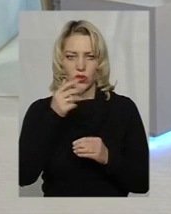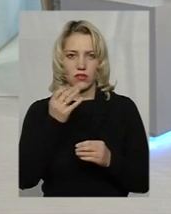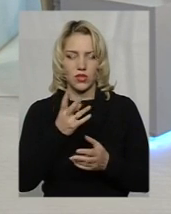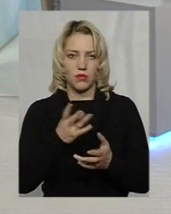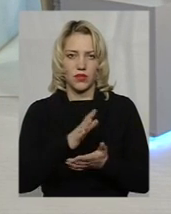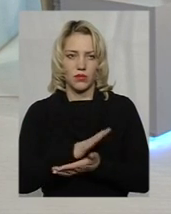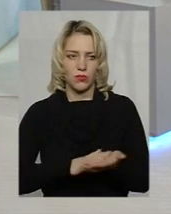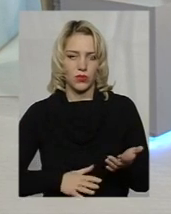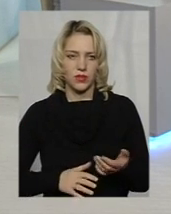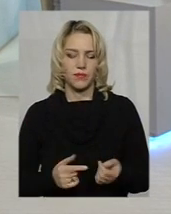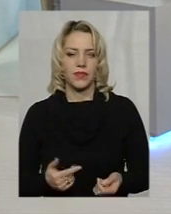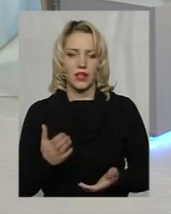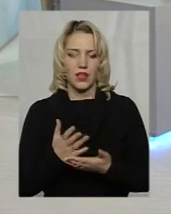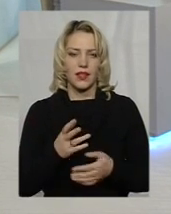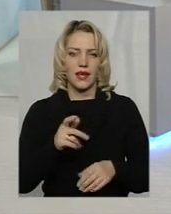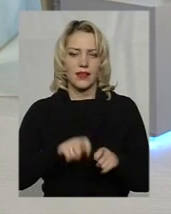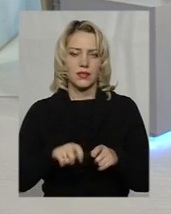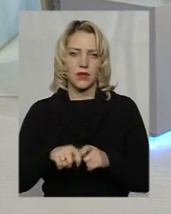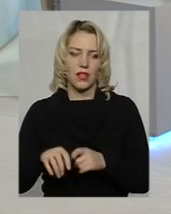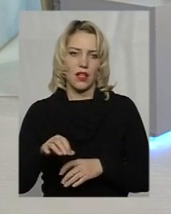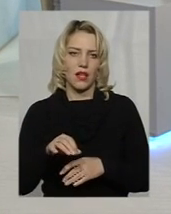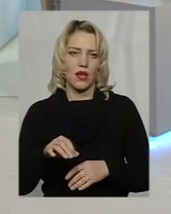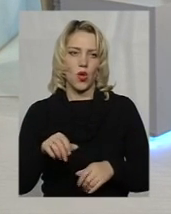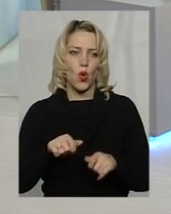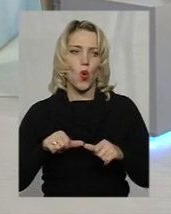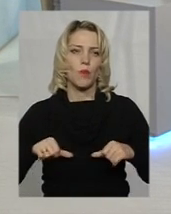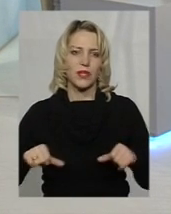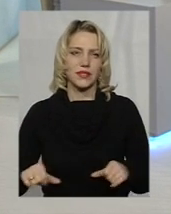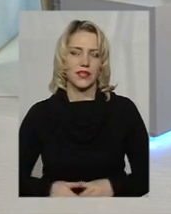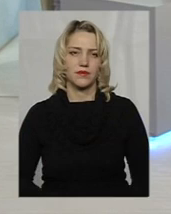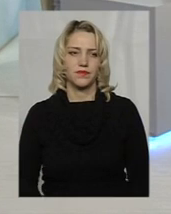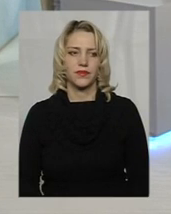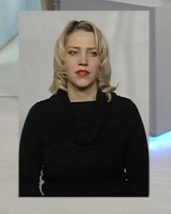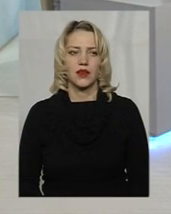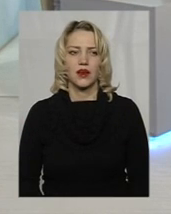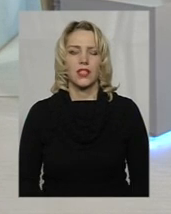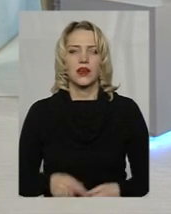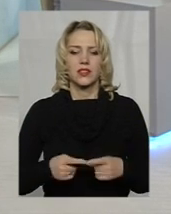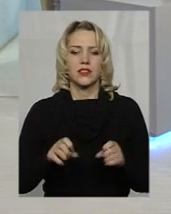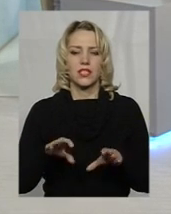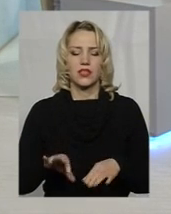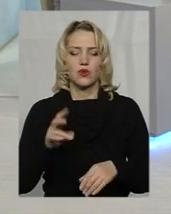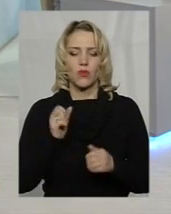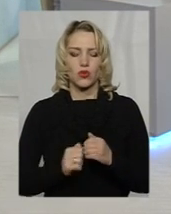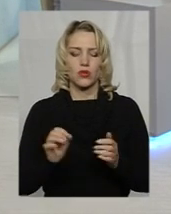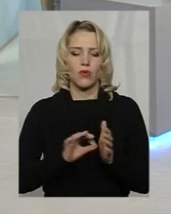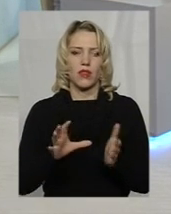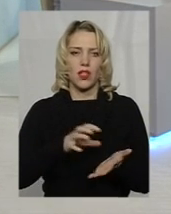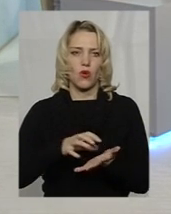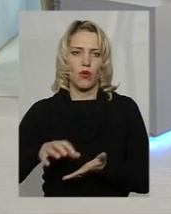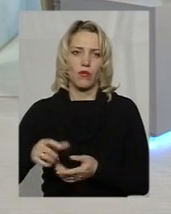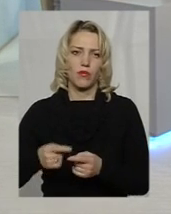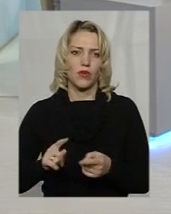бути термін роботи? Є експортна комісія? Я можу порекомендувати. Це рішення по кожному енергоблоку приймає